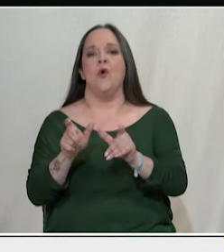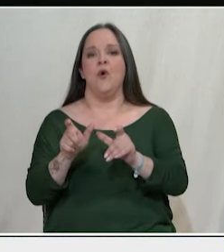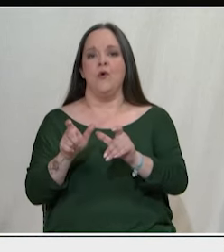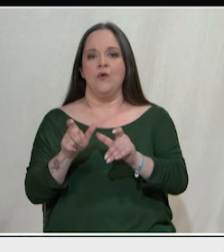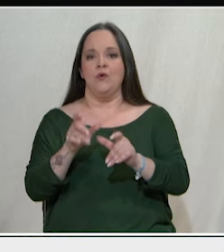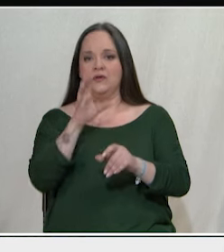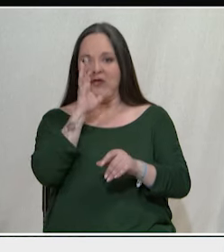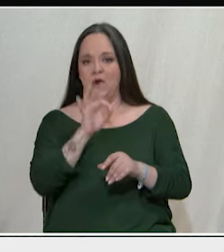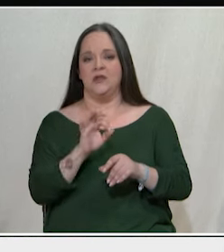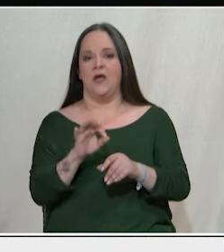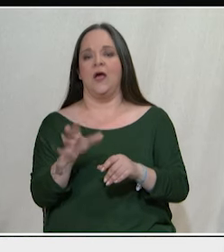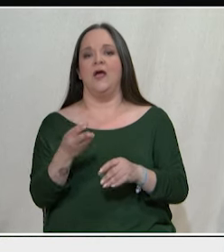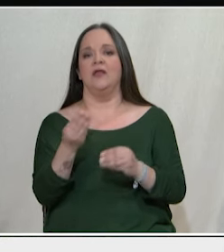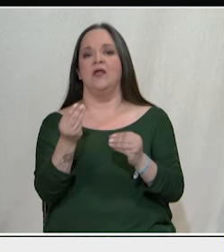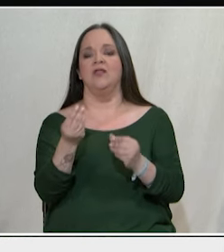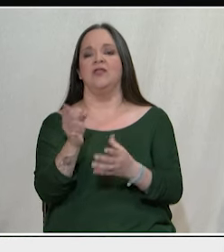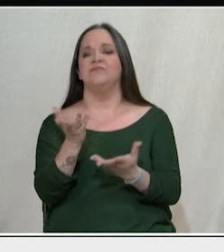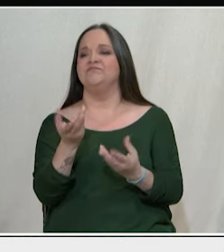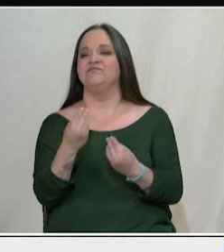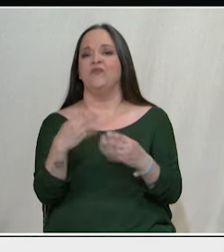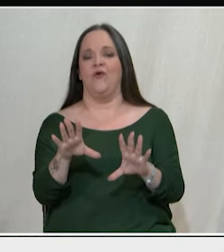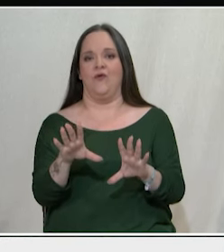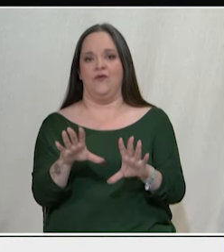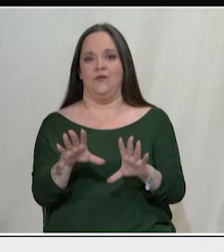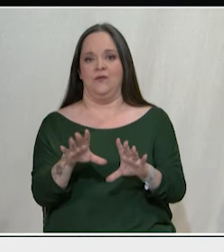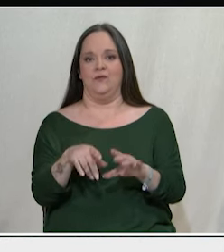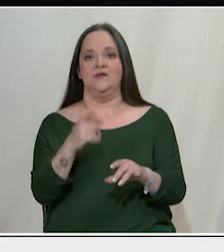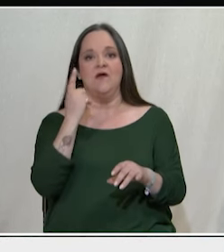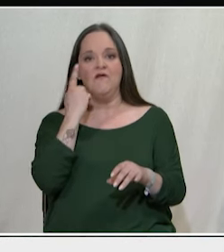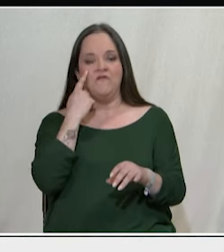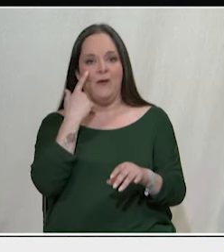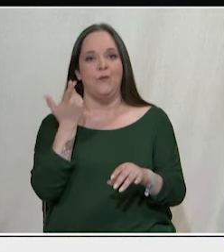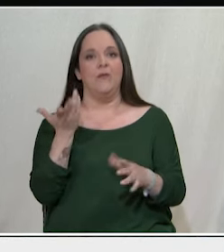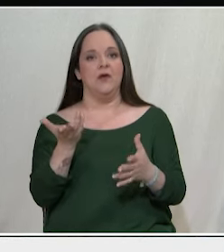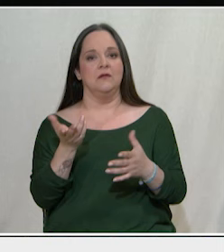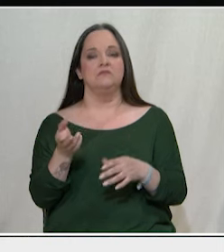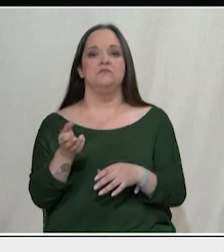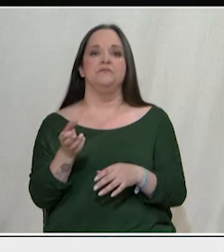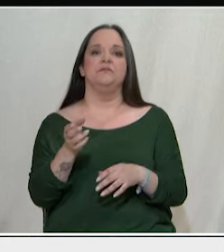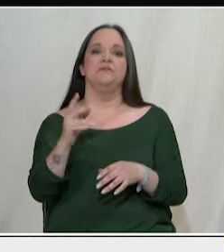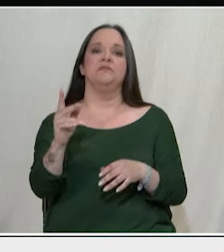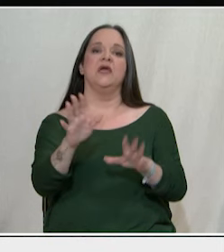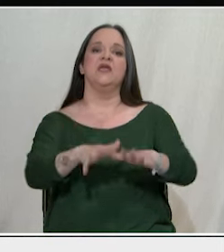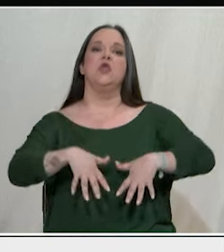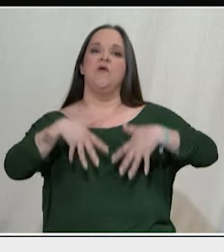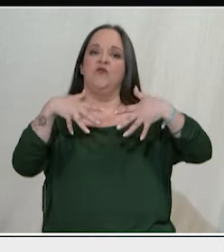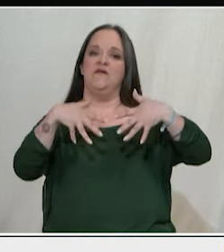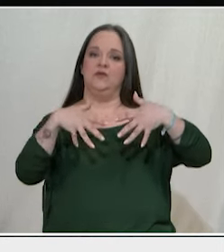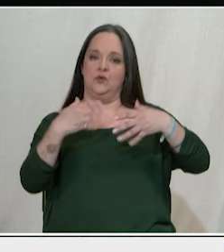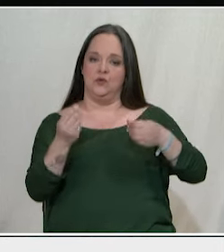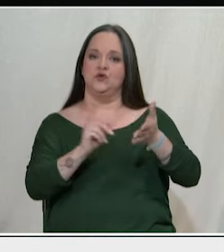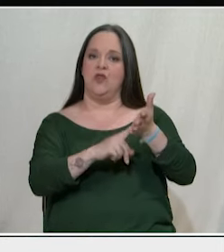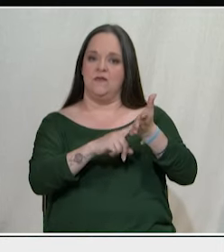σάπιο. Δηλαδή βλέπουμε θεσμούς κοινοβουλευτικούς ή κρατικούς που δεν έχουν καμία